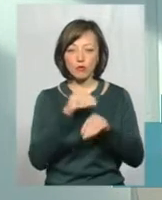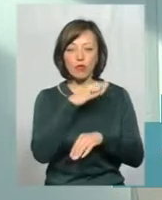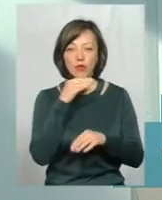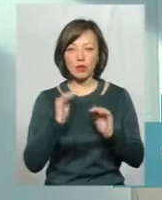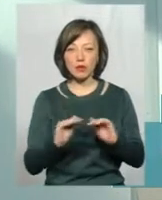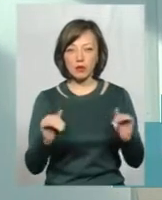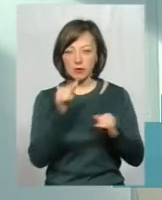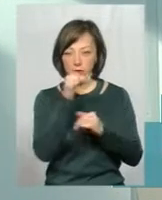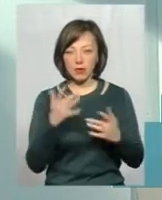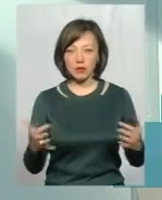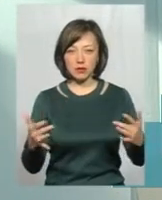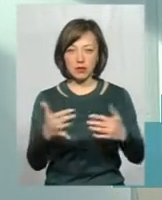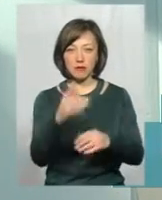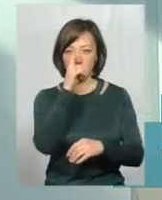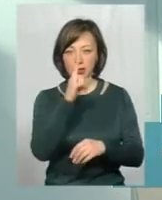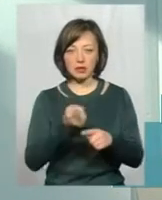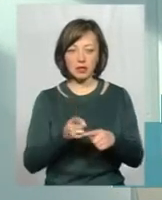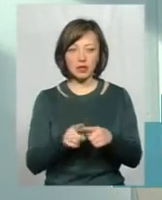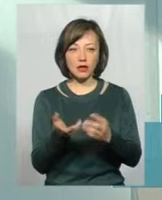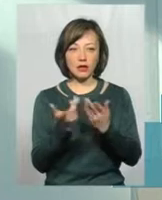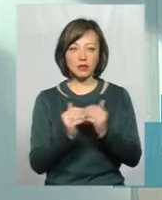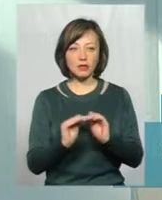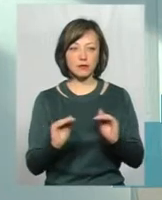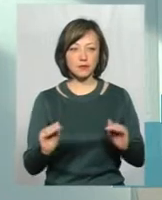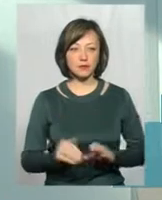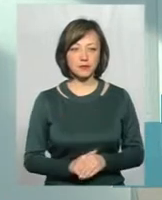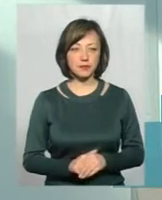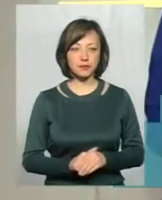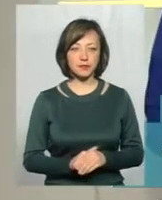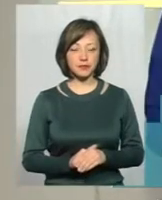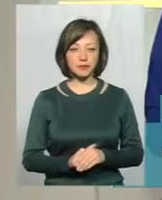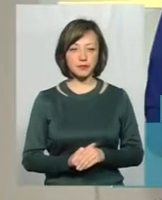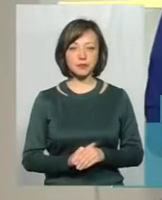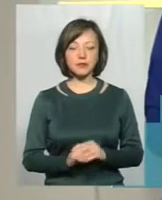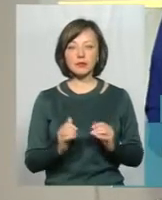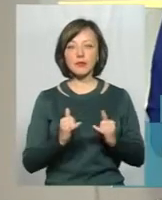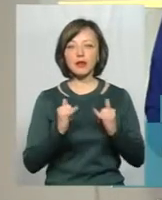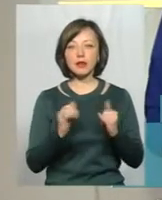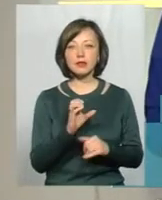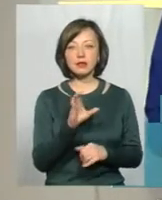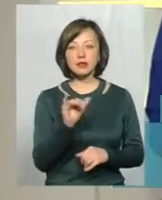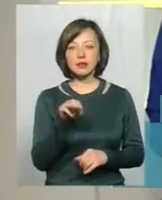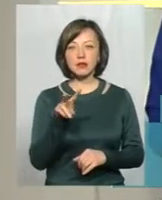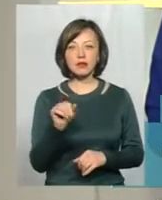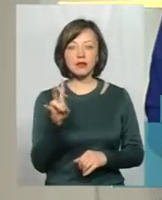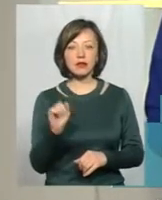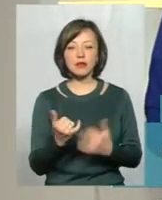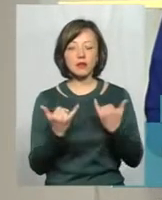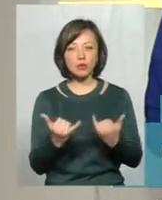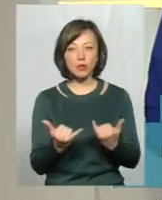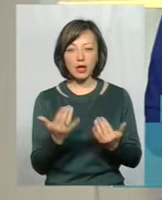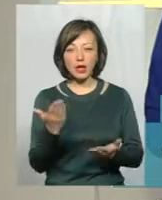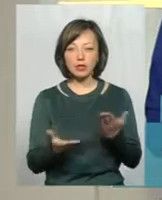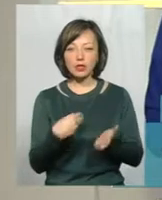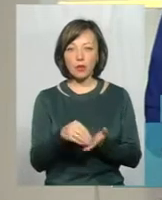дітей вони не могли охватити в течіні місяця це кількість дітей туберкуліна діагностіка. Пані Светлана, скажіть, але на сьогодні, якщо закупувати